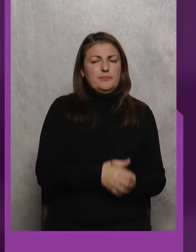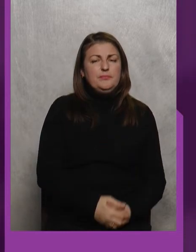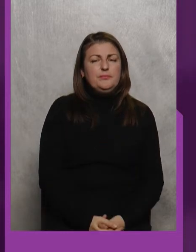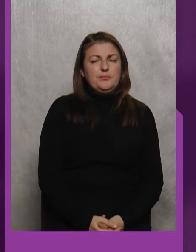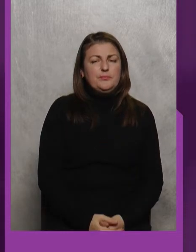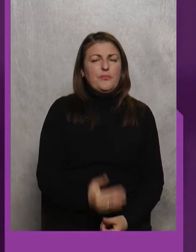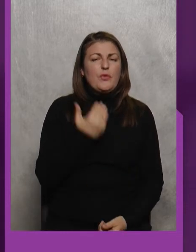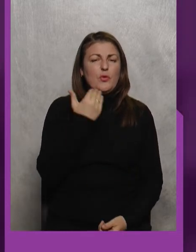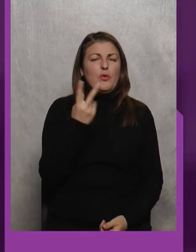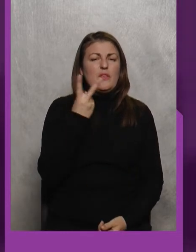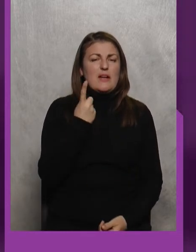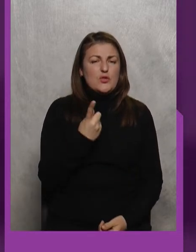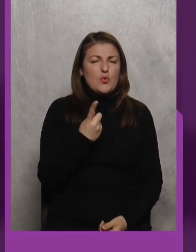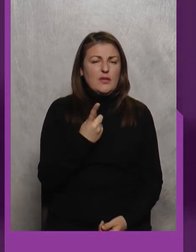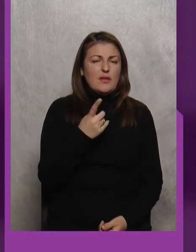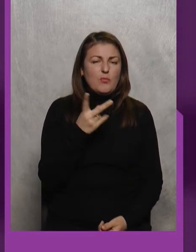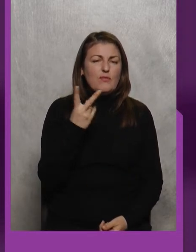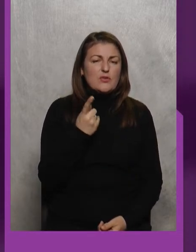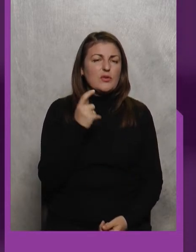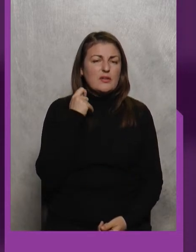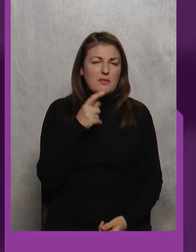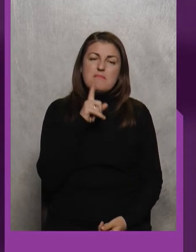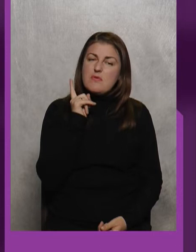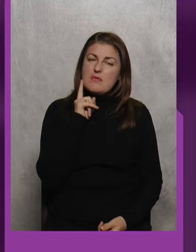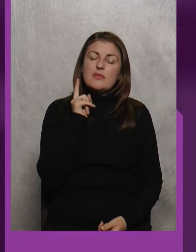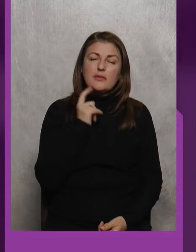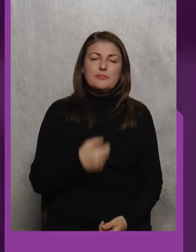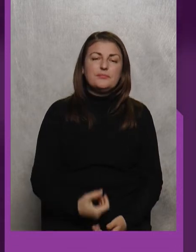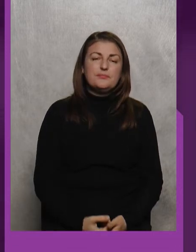Йому 21 21 Ну, молодий